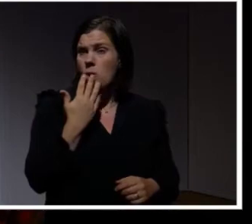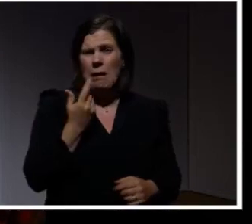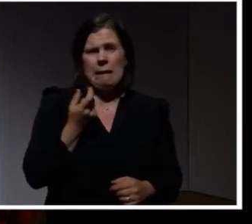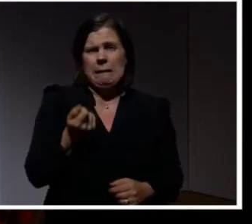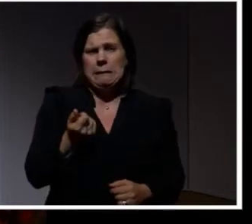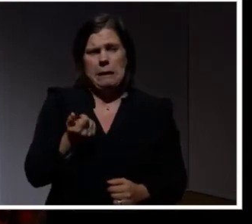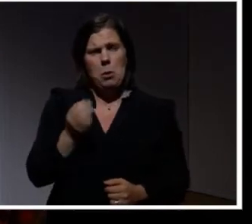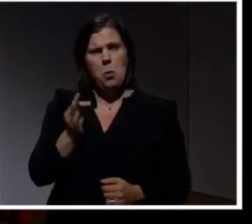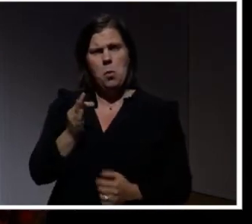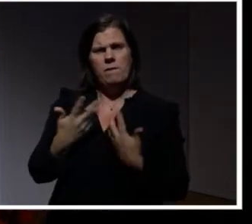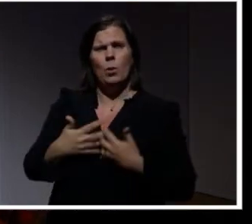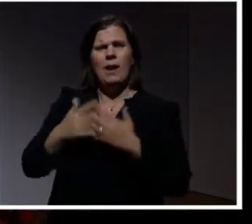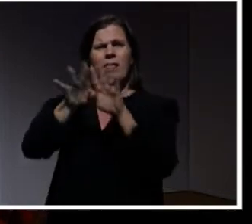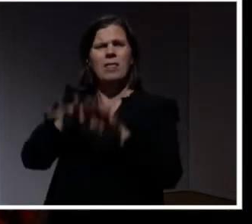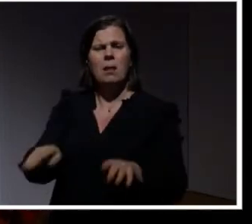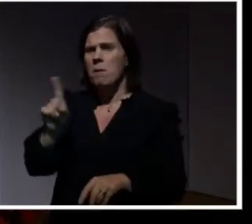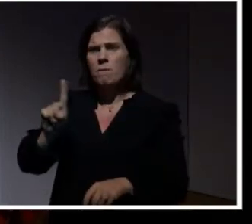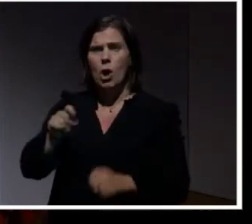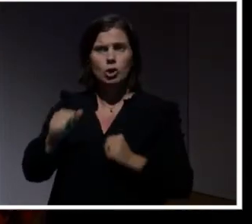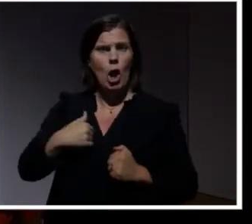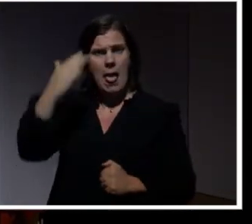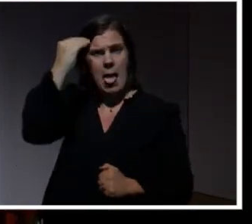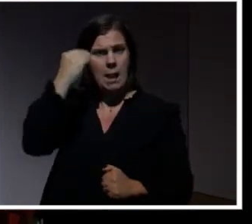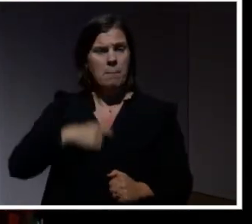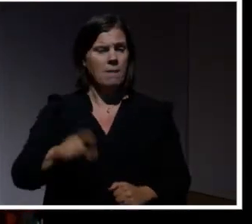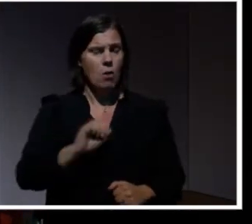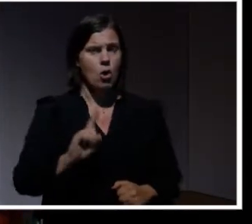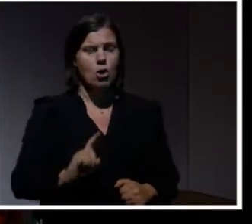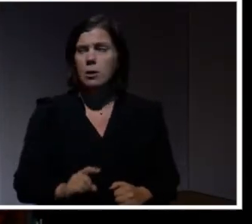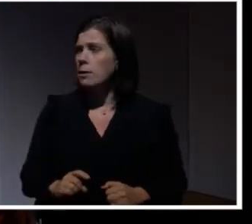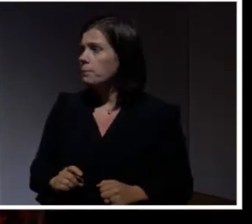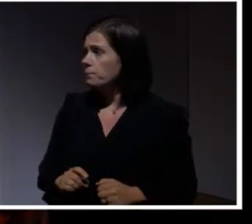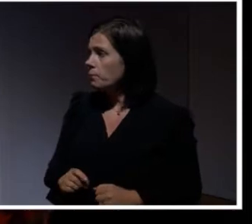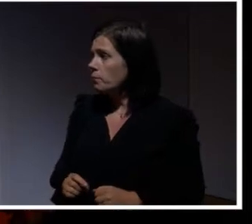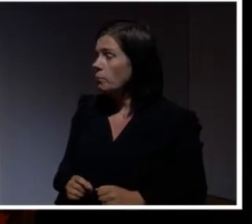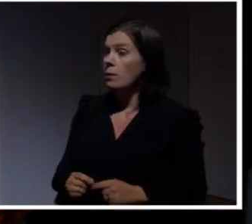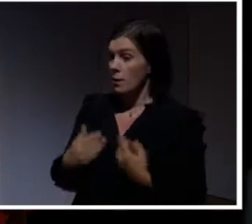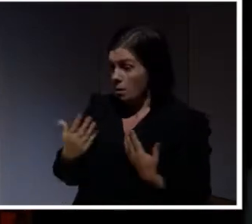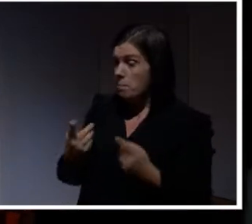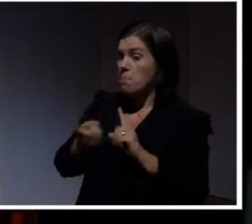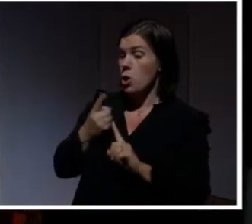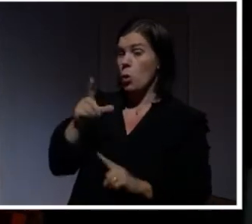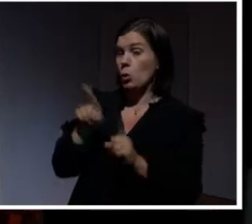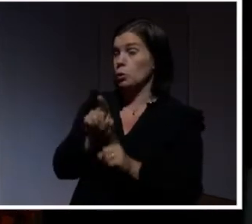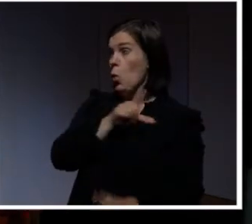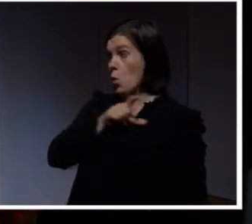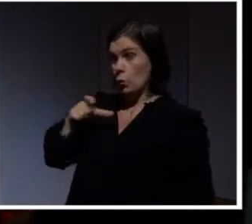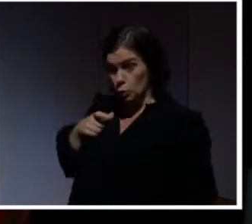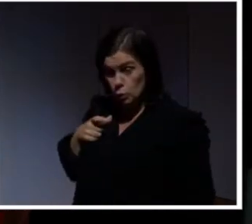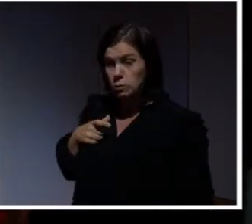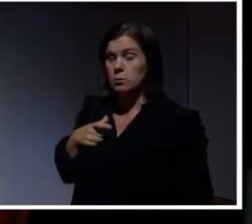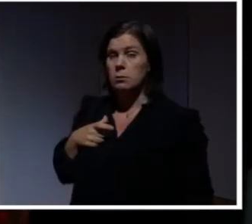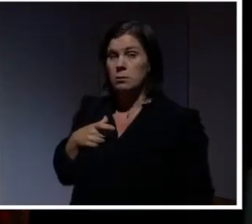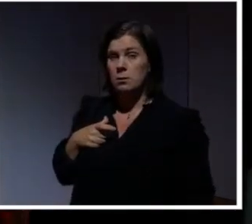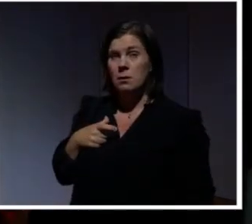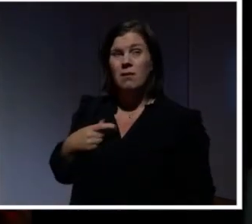internet. Var ska man lära sig det här? Var ska jag lära mig det här när jag ska barnlöra sig det? Dels kan man ju börja hos oss. Att botanisera